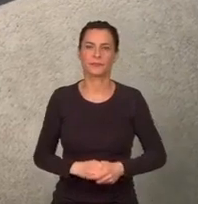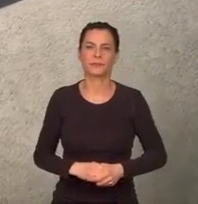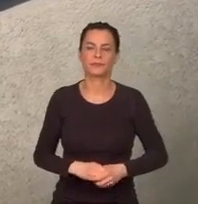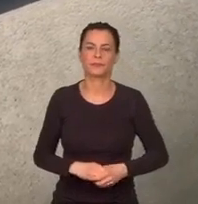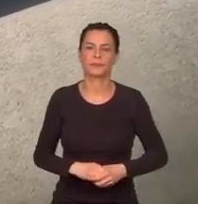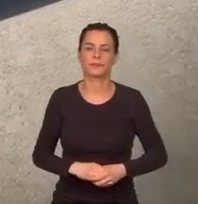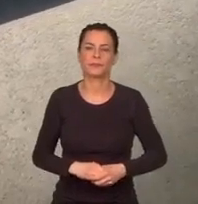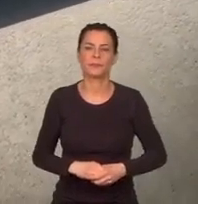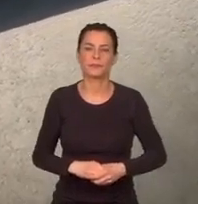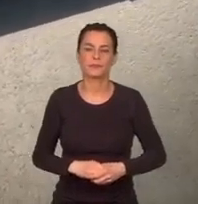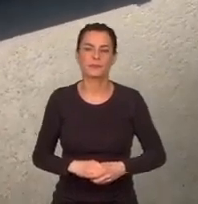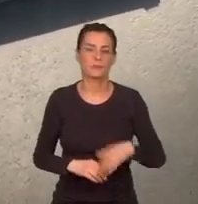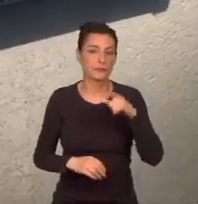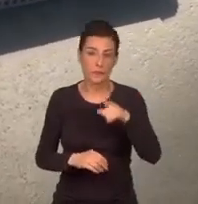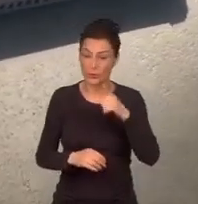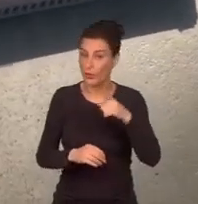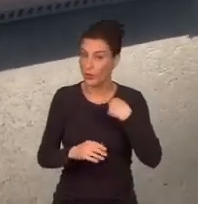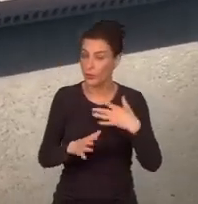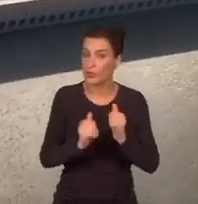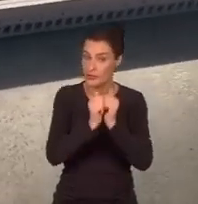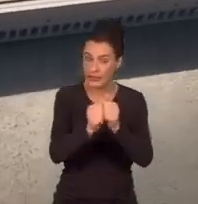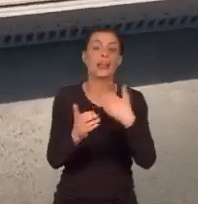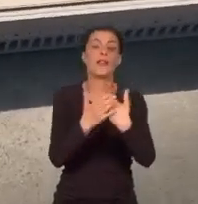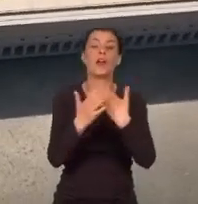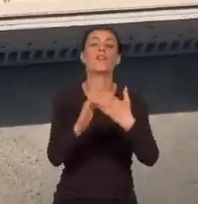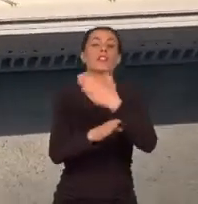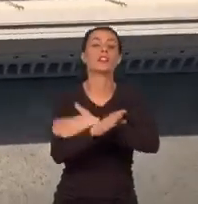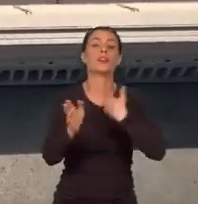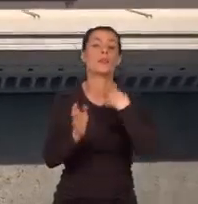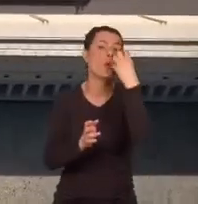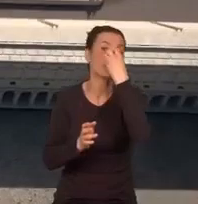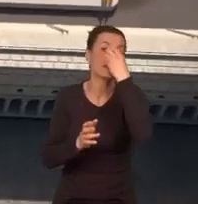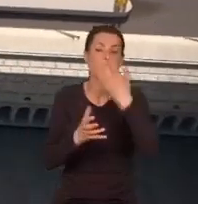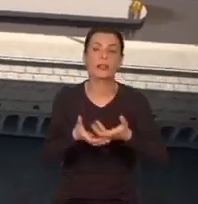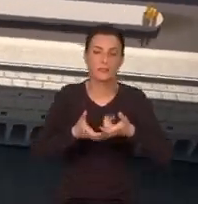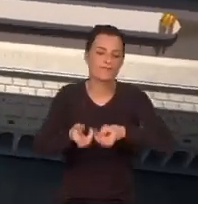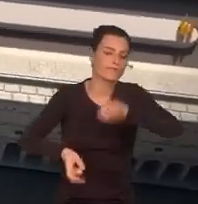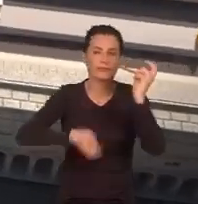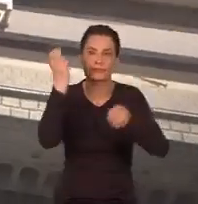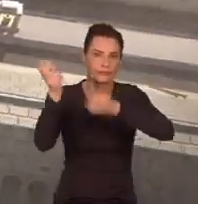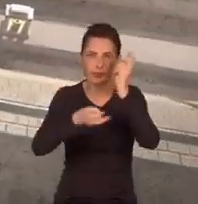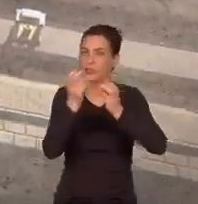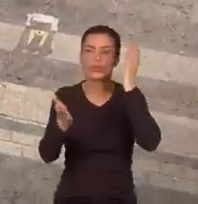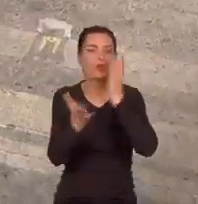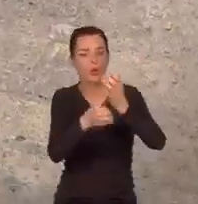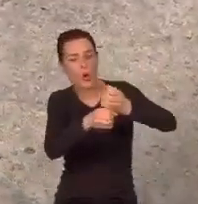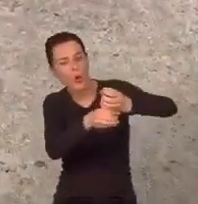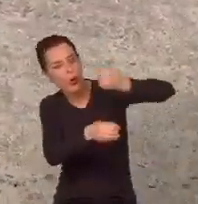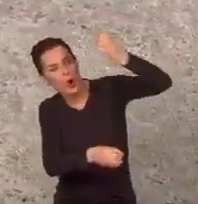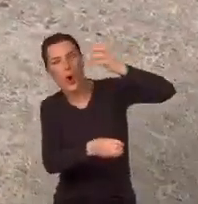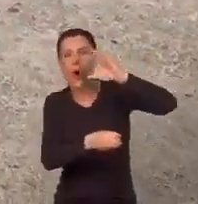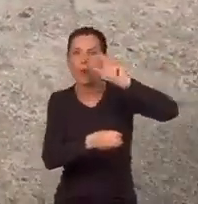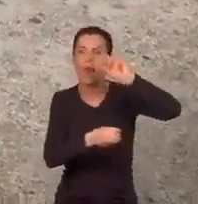To niezwykłe zadanie zaczęto od rozebrania cyrku Kaliguli i Nerona. Zachowano tylko obelisk,